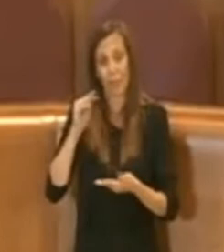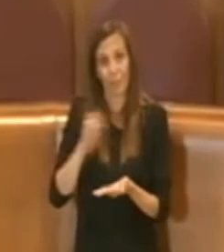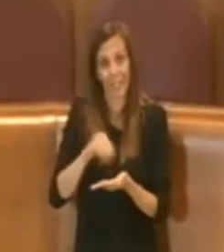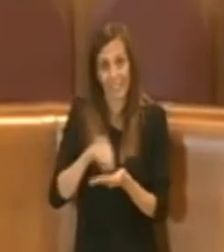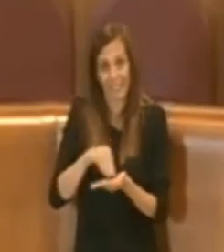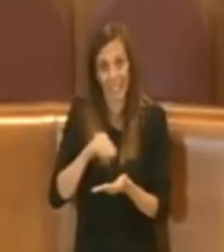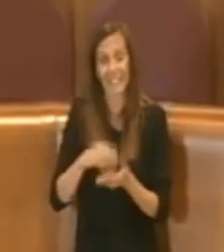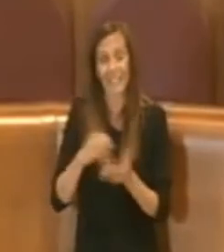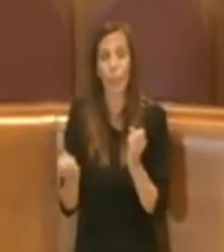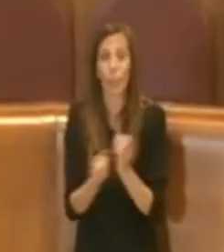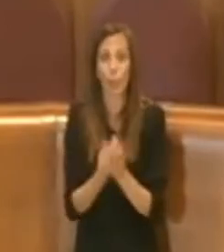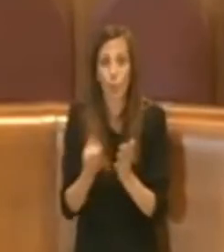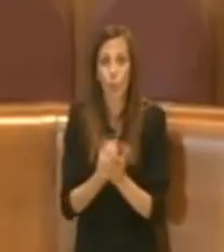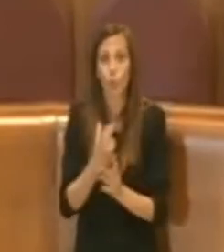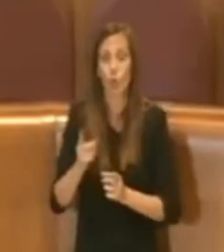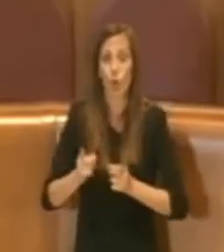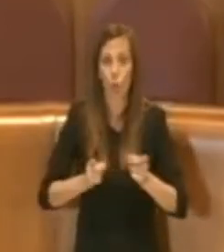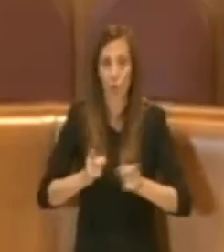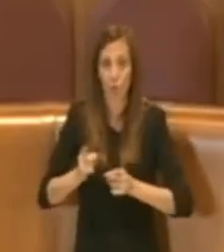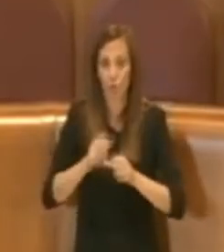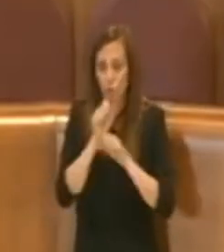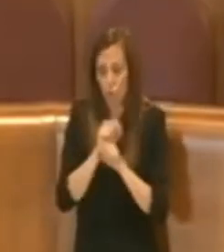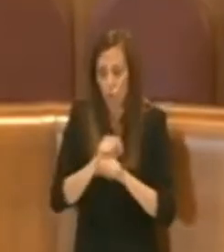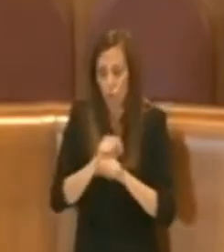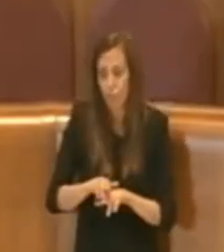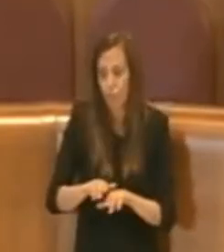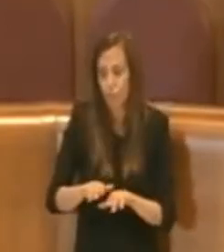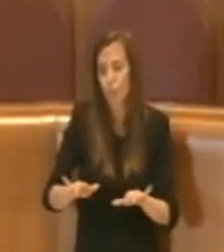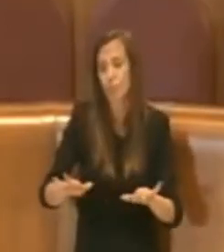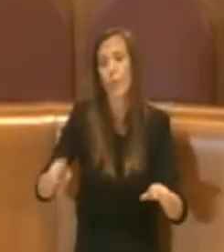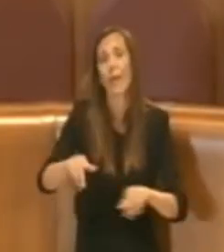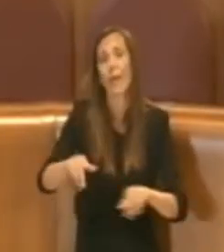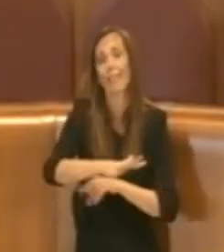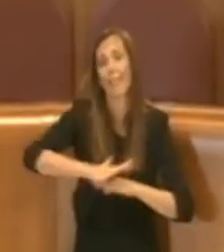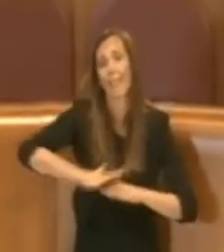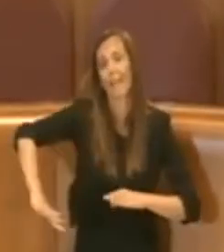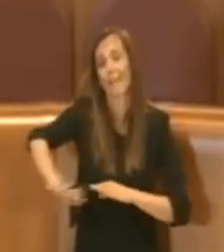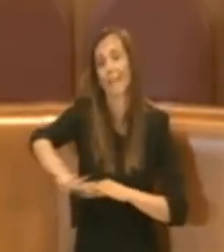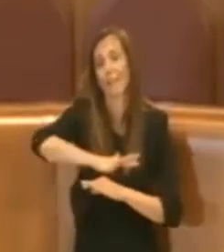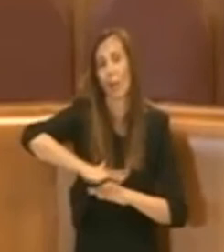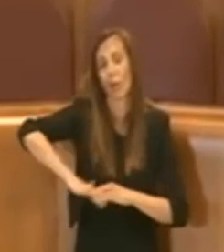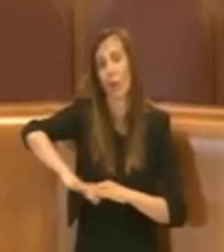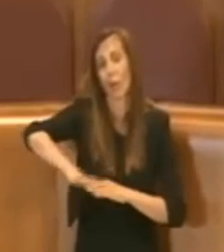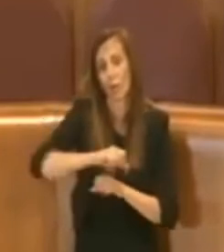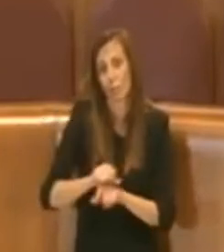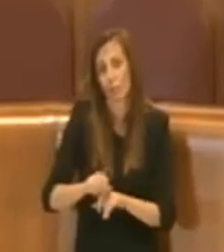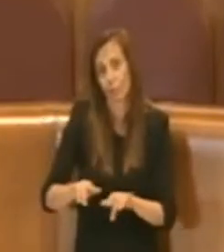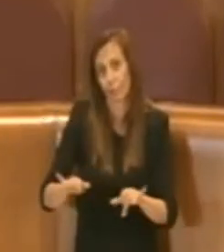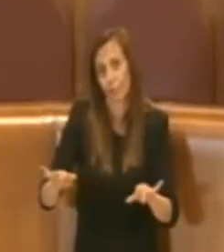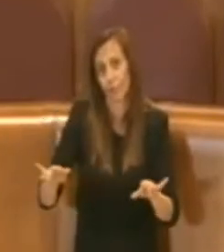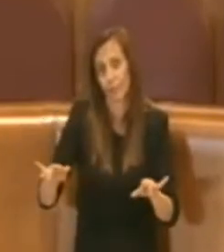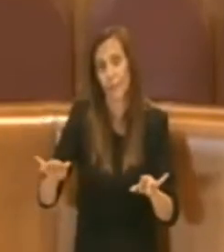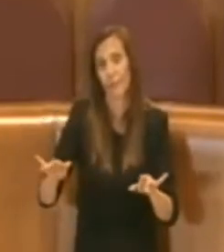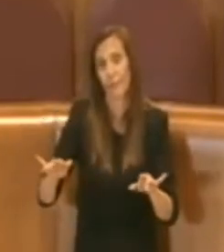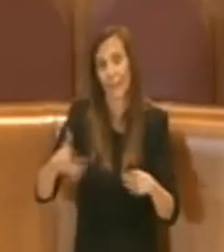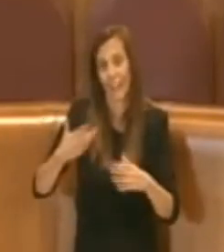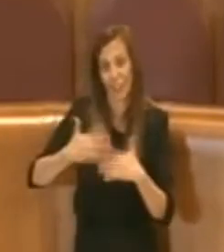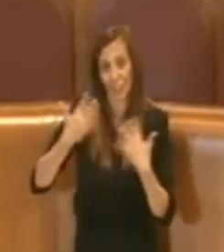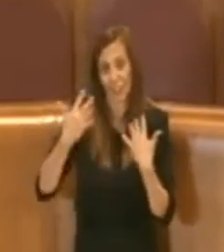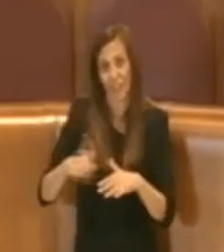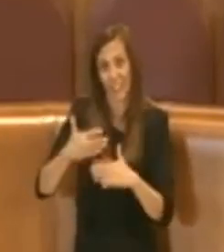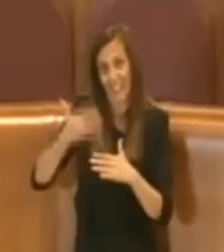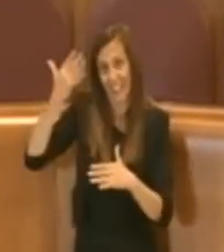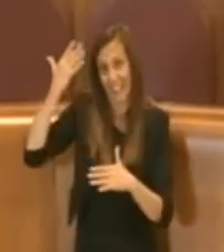di produzione contemporanea diffusa su tutto il nostro territorio eh ci fossero già da allora ben